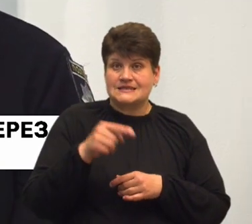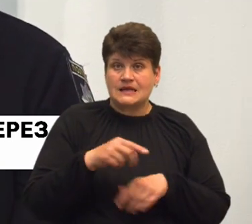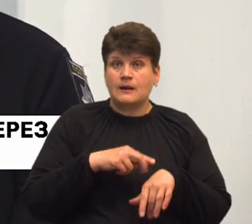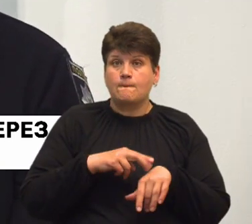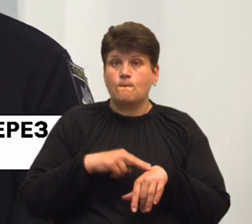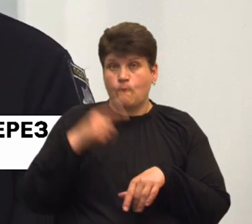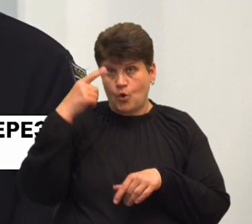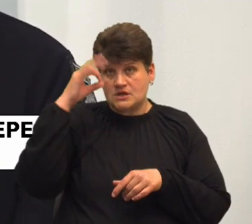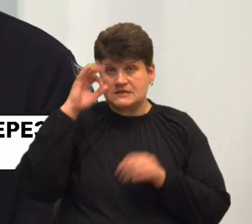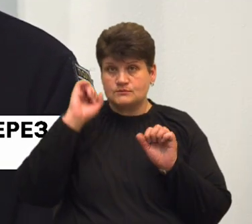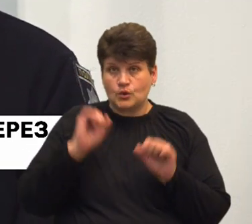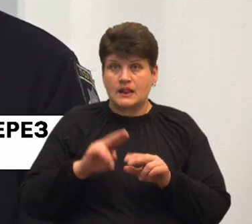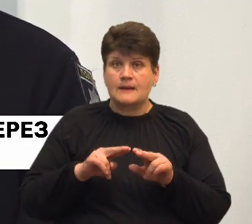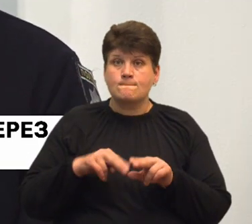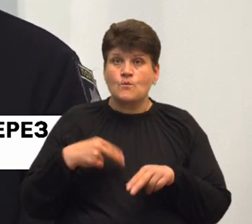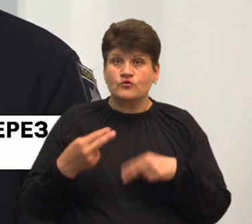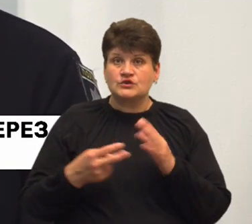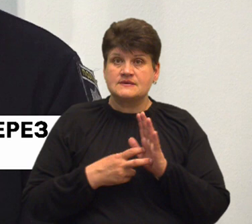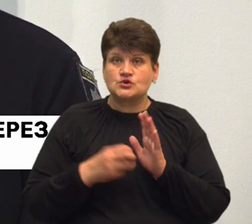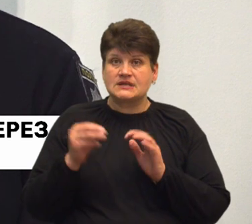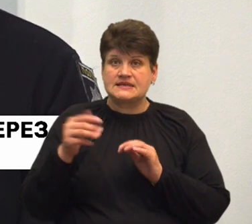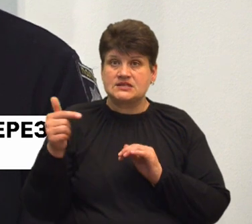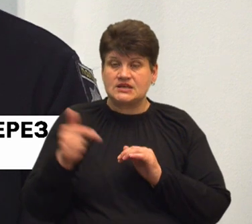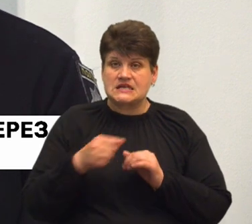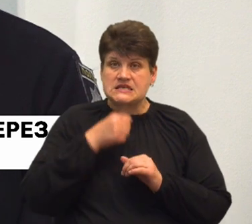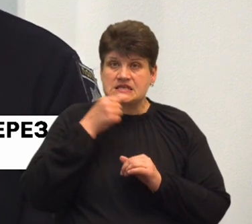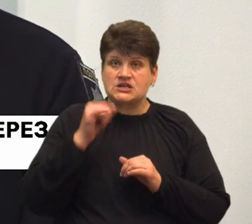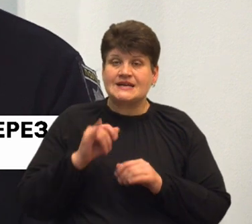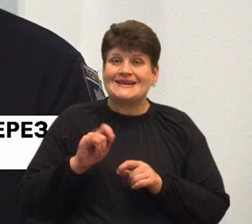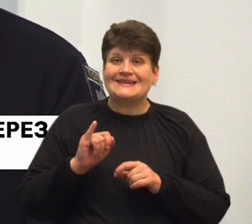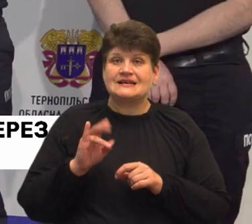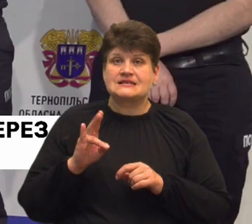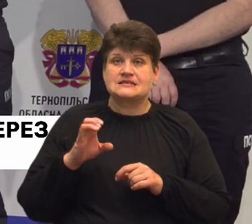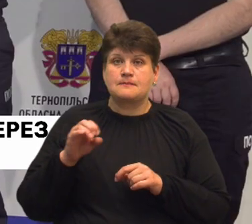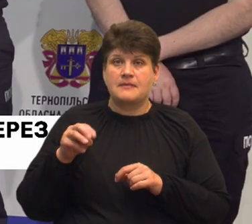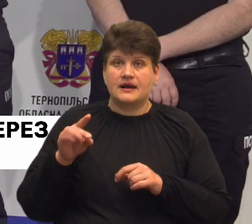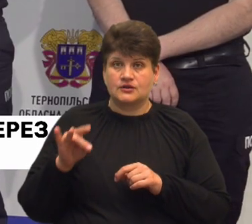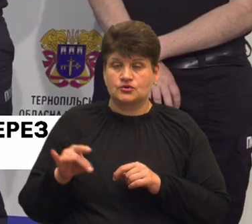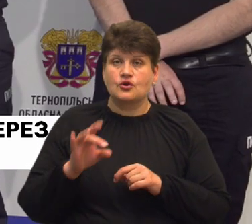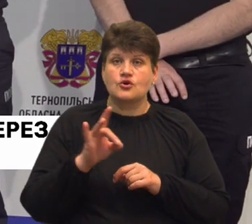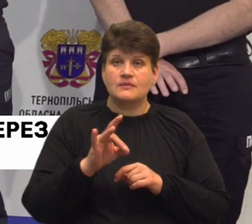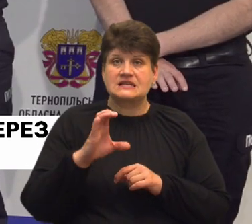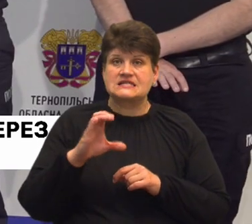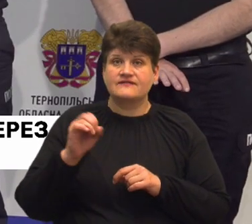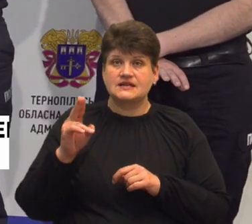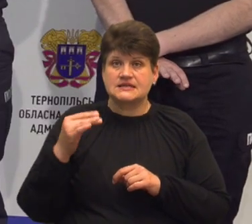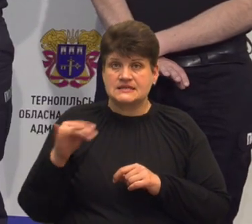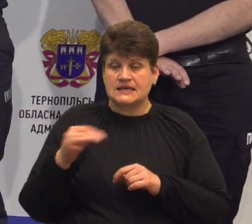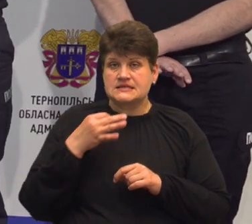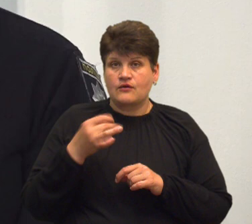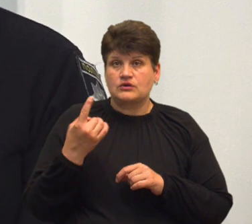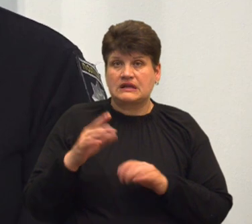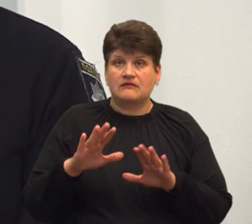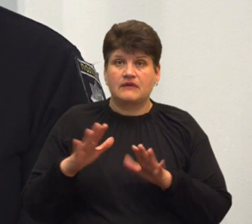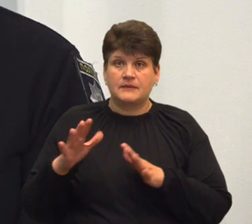повернути наразі понад 800 тисяч гривень. Старший інспектор відділу протидії кіберзлочинам Роман Свірський розповів про один із випадків шахрайства.